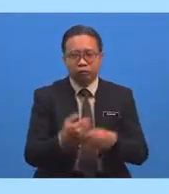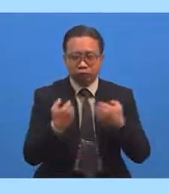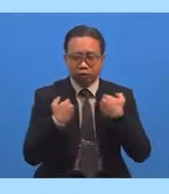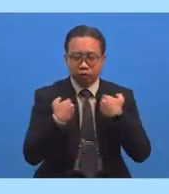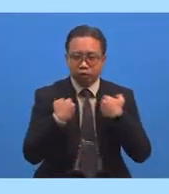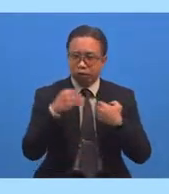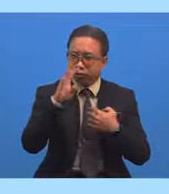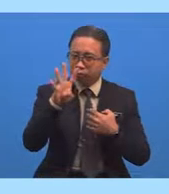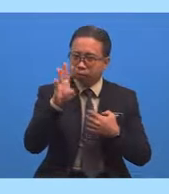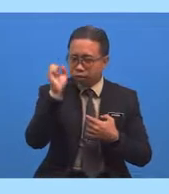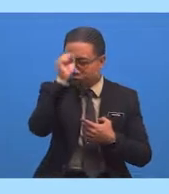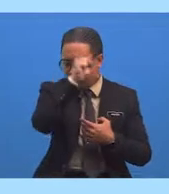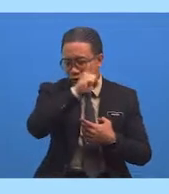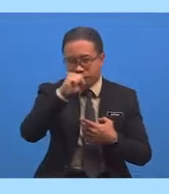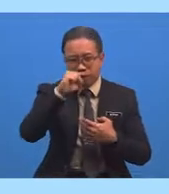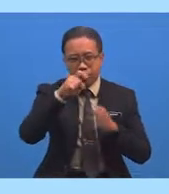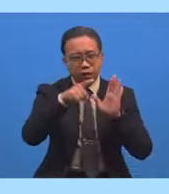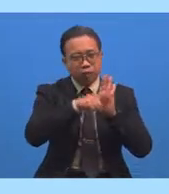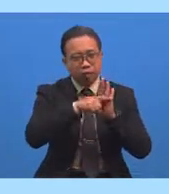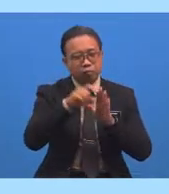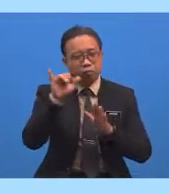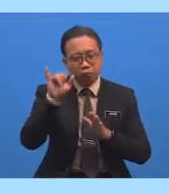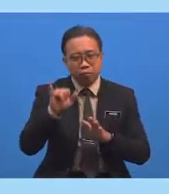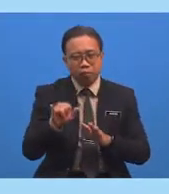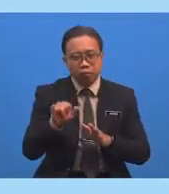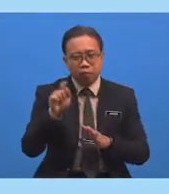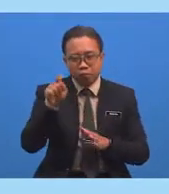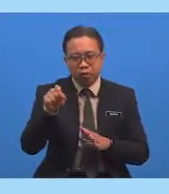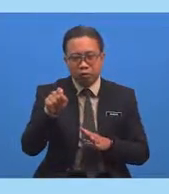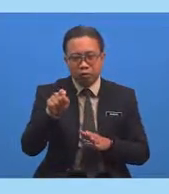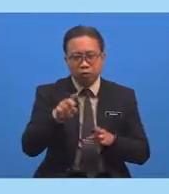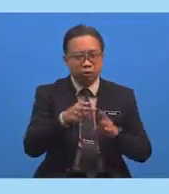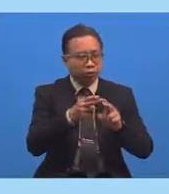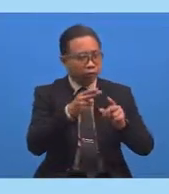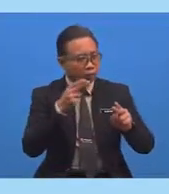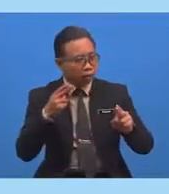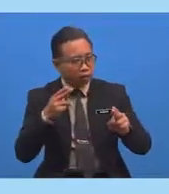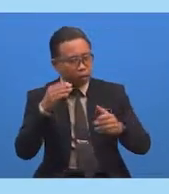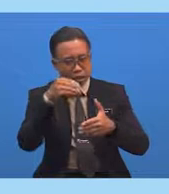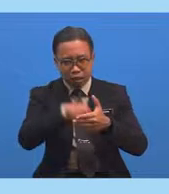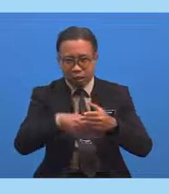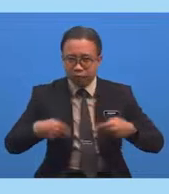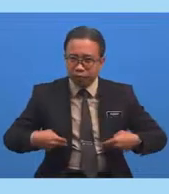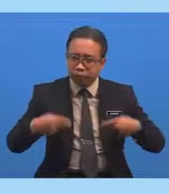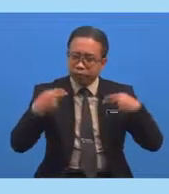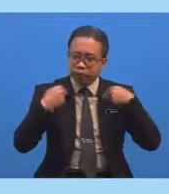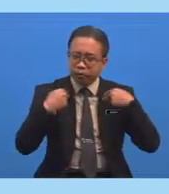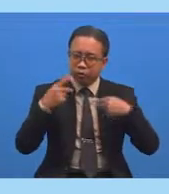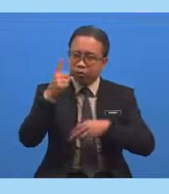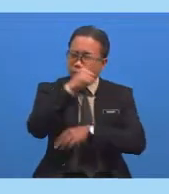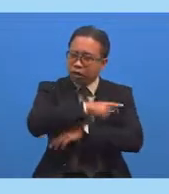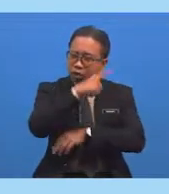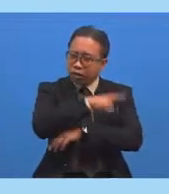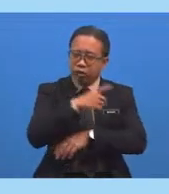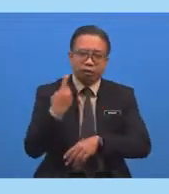Empat Sifat negatif Yang perlu Kita Hindari Dalam Kehidupan Seharian